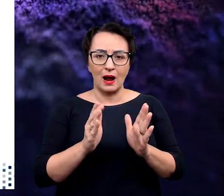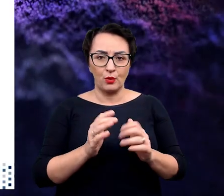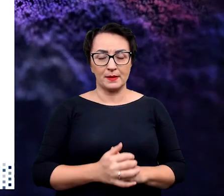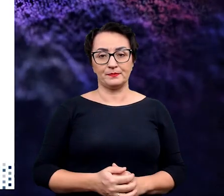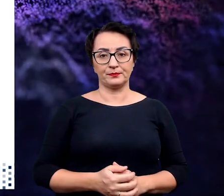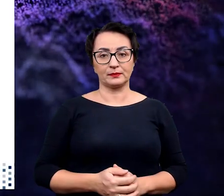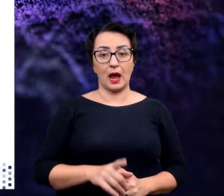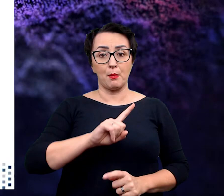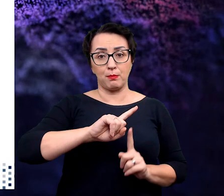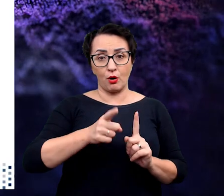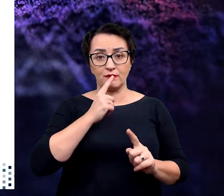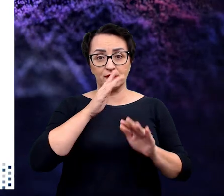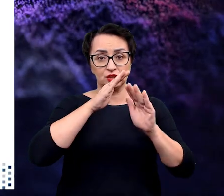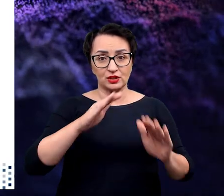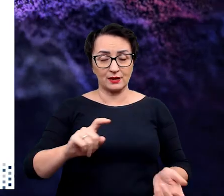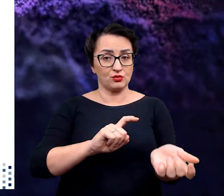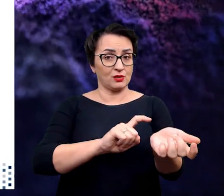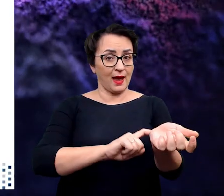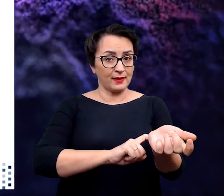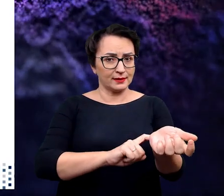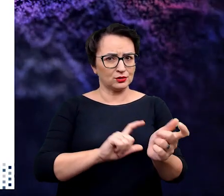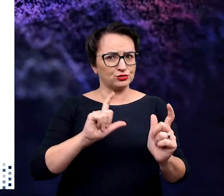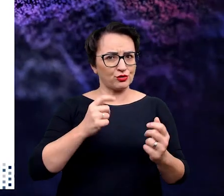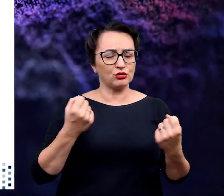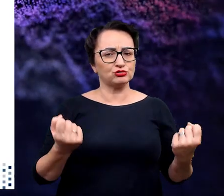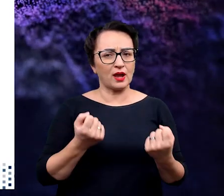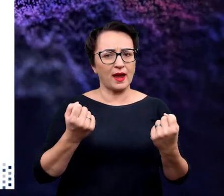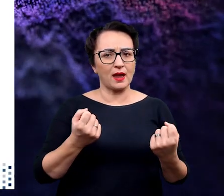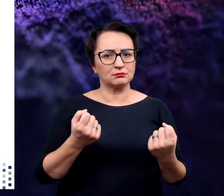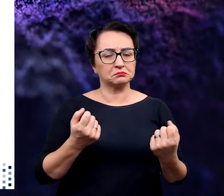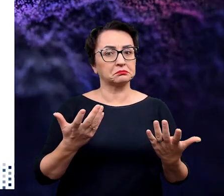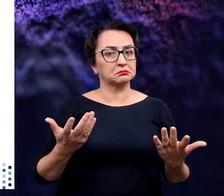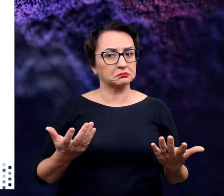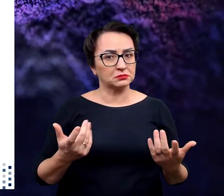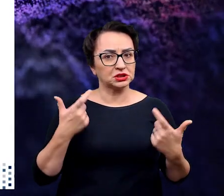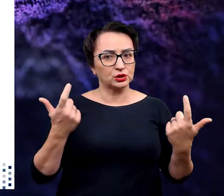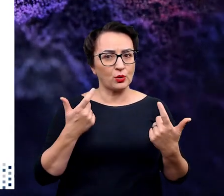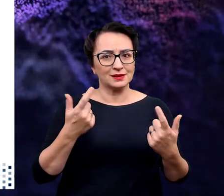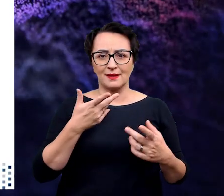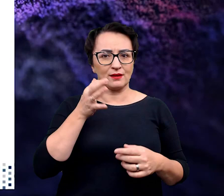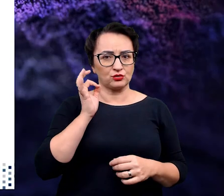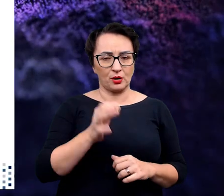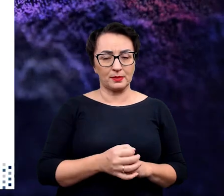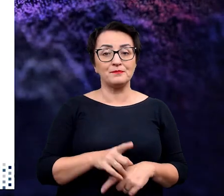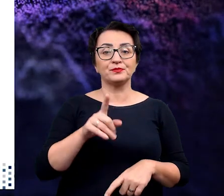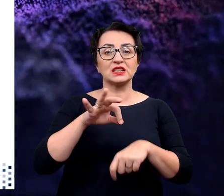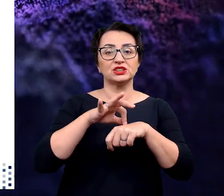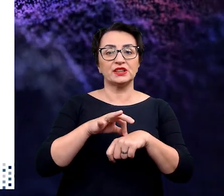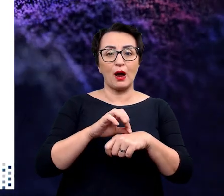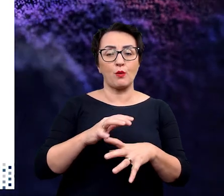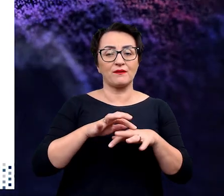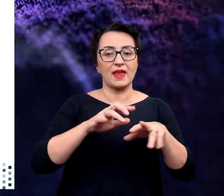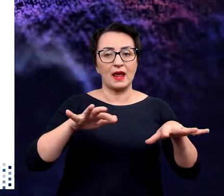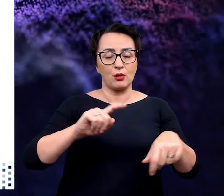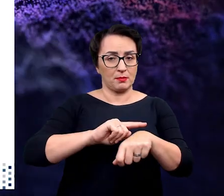mniejszymi pęcherzykami, natomiast po wyciszeniu genów coś tutaj dzieje się niedobrego. Czyli te ciała